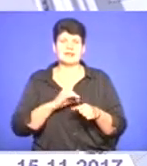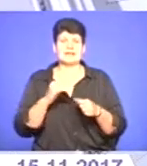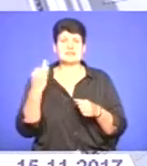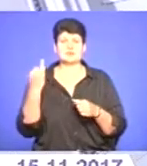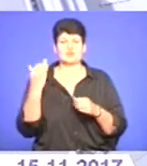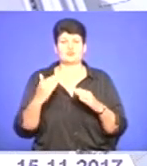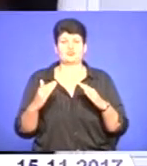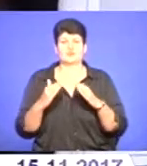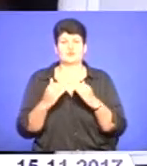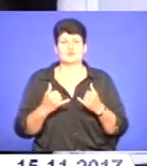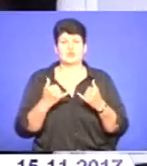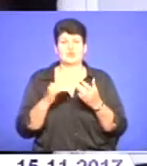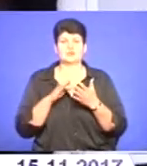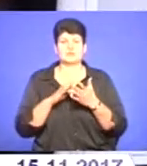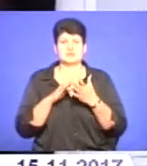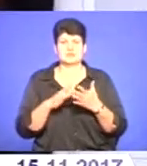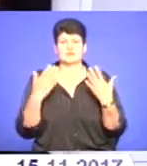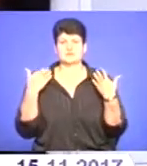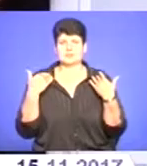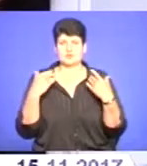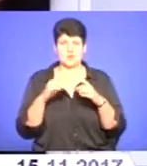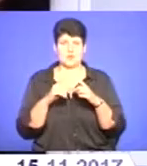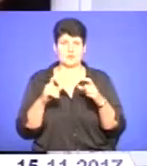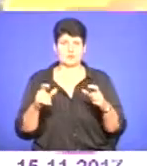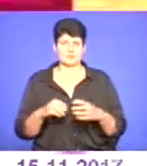будівлю для туристично-рекреаційного комплексу.